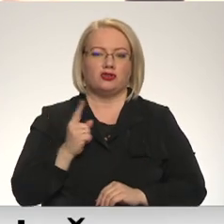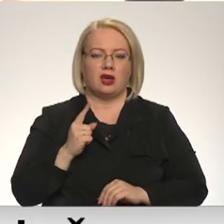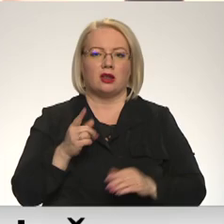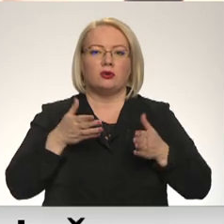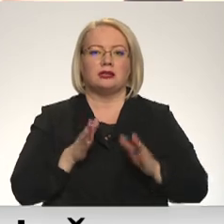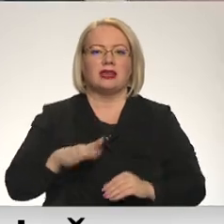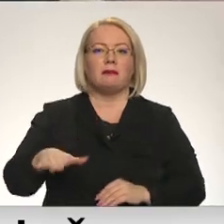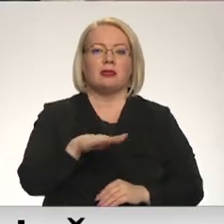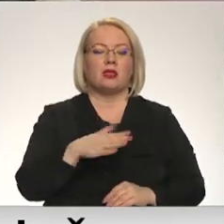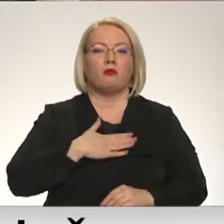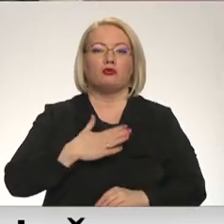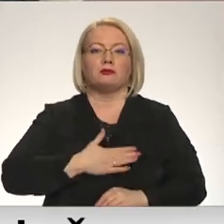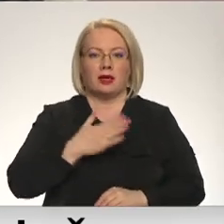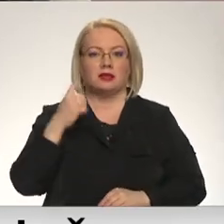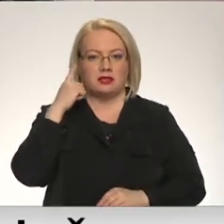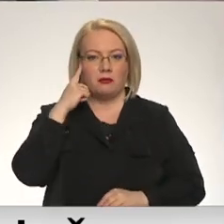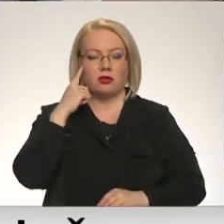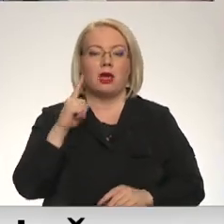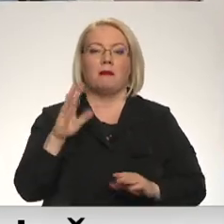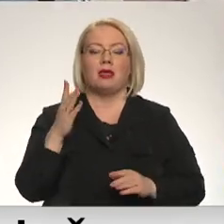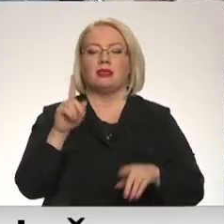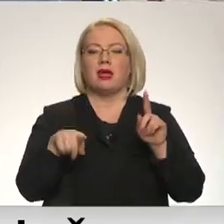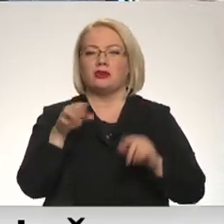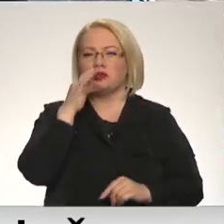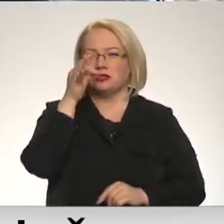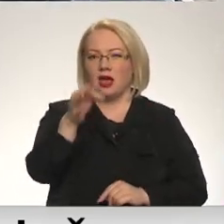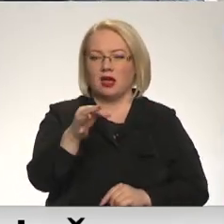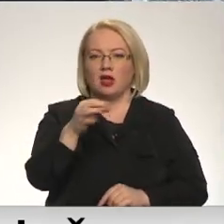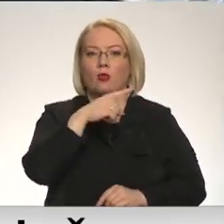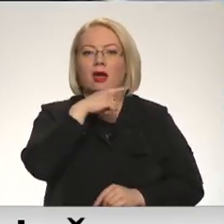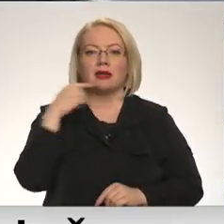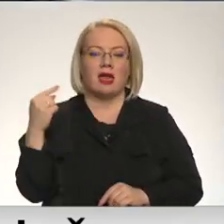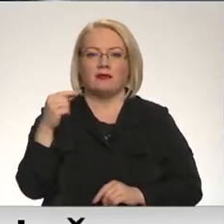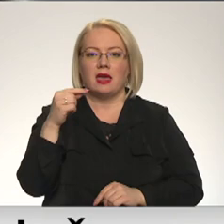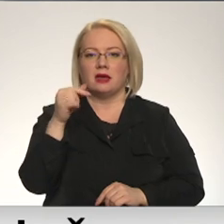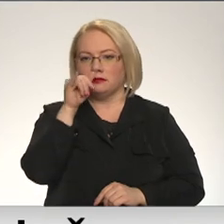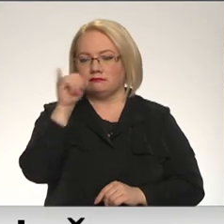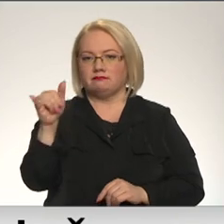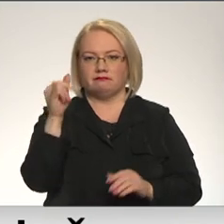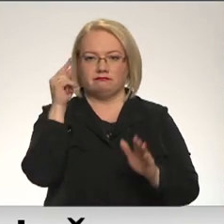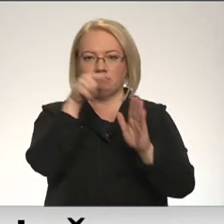mūs mīl saprotiet. Turklāt sastaptie atklāji. Daži no Krievijas nemaz netiek izlaisti.